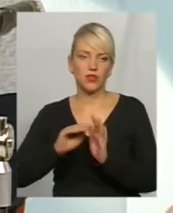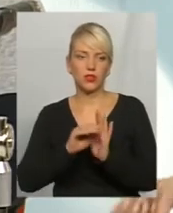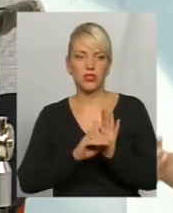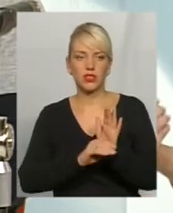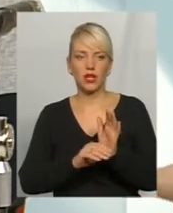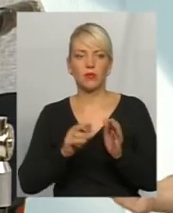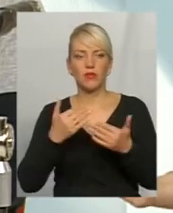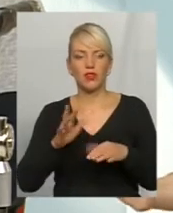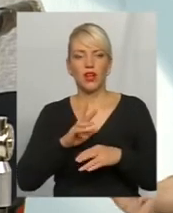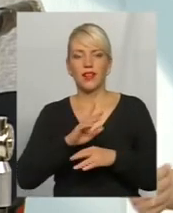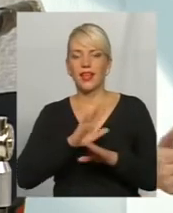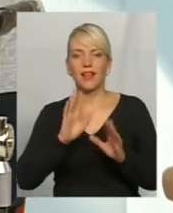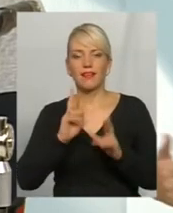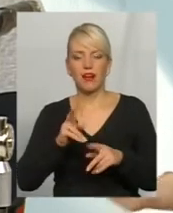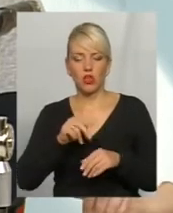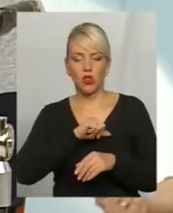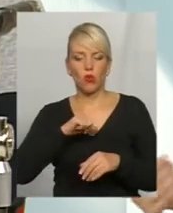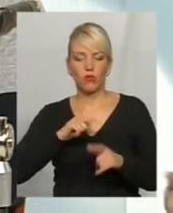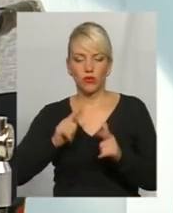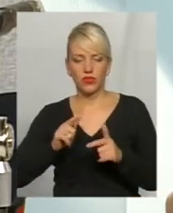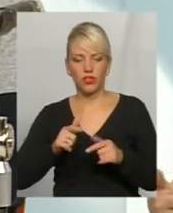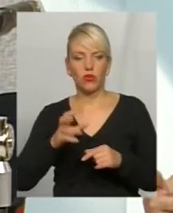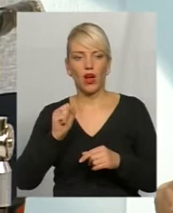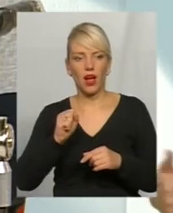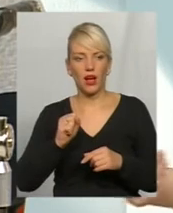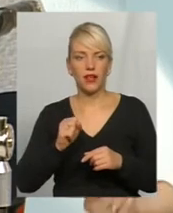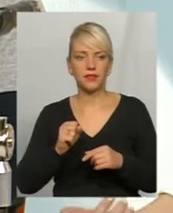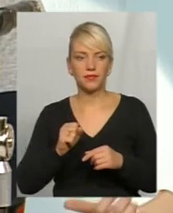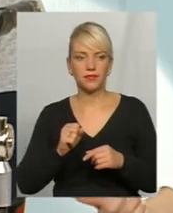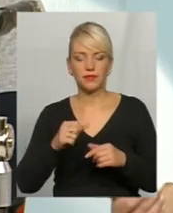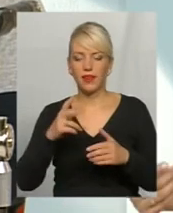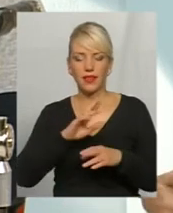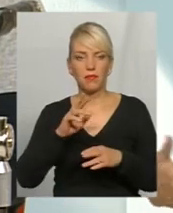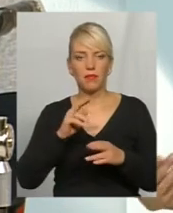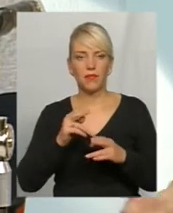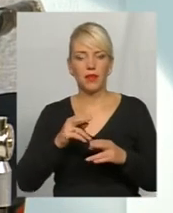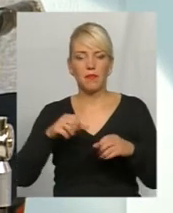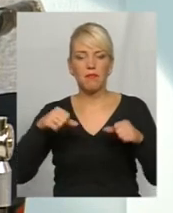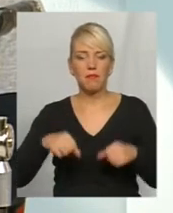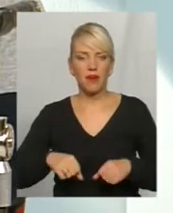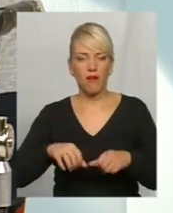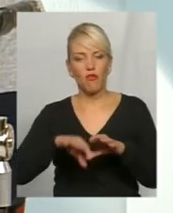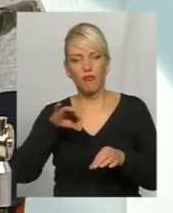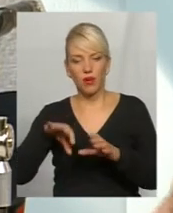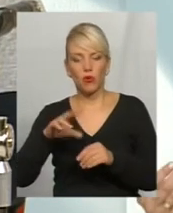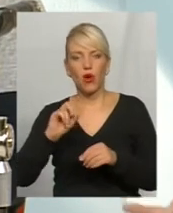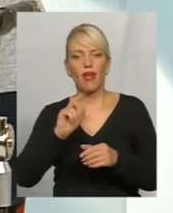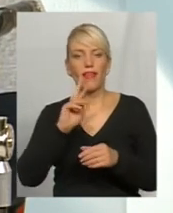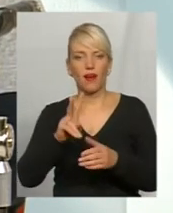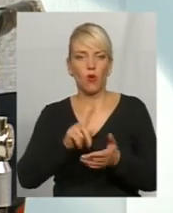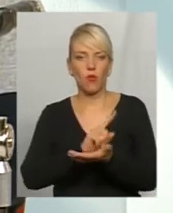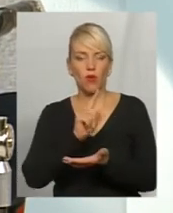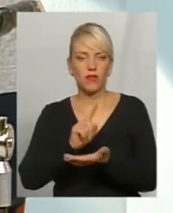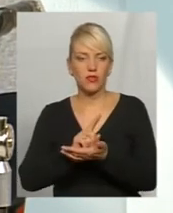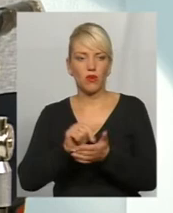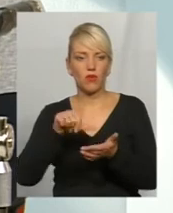Вже як недобровільний, тобто не право вибору, брати участь громадянина в цьому чи не брати, а як обов'язково участь в накопичувальній